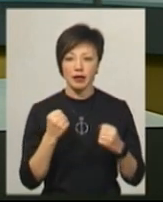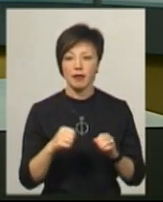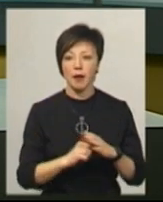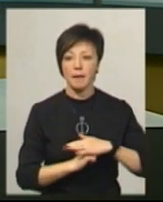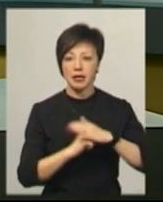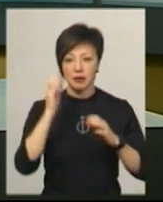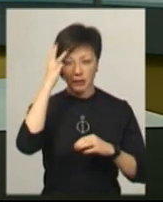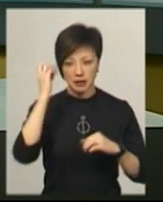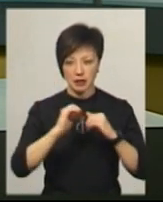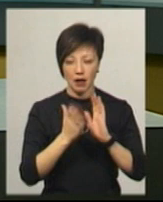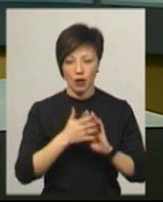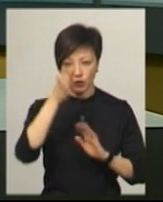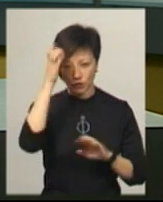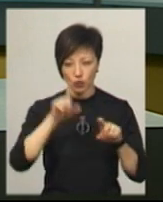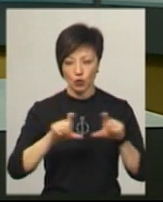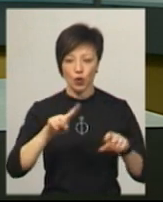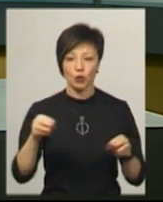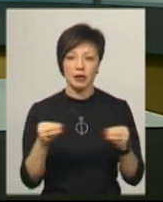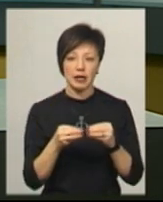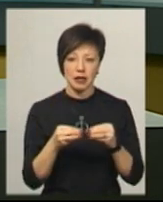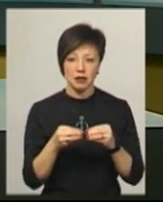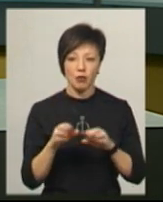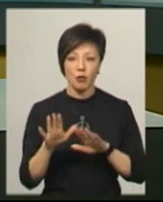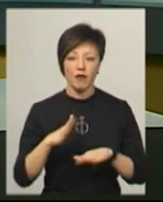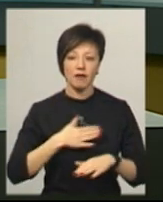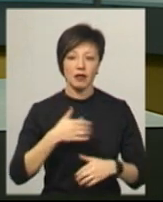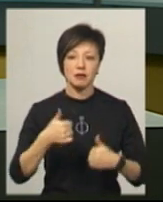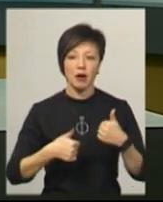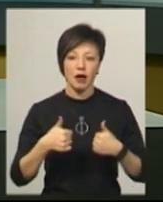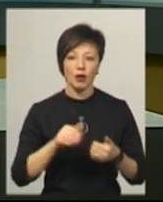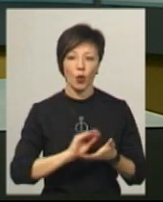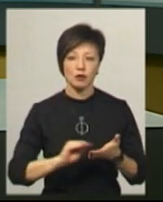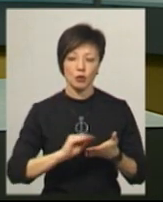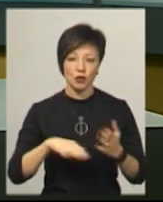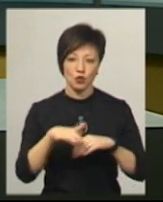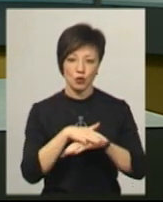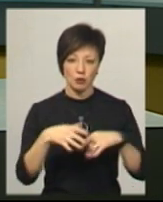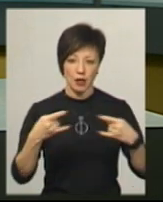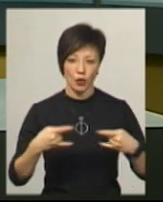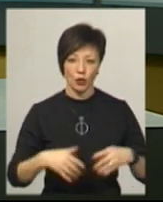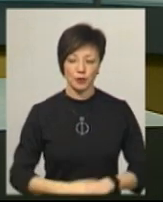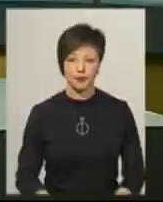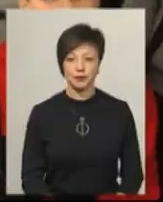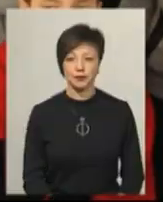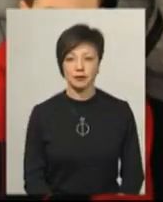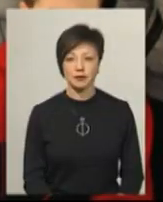базі Хмельницької загальноосвітньої школи номер 10. Побував на змаганнях і кореспондент Суспільного Андрій Гуменний.